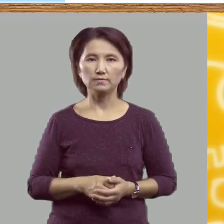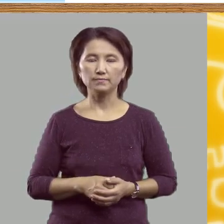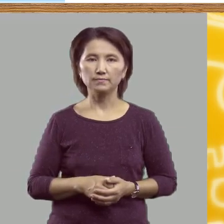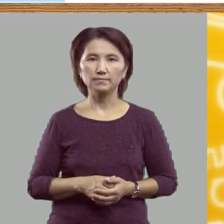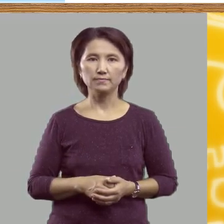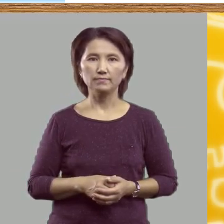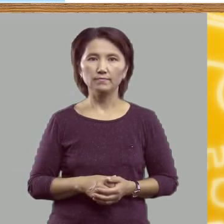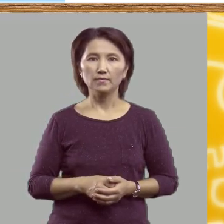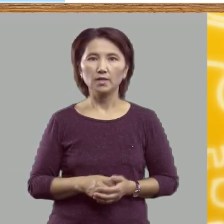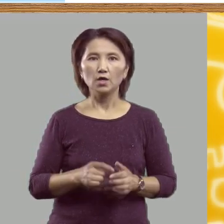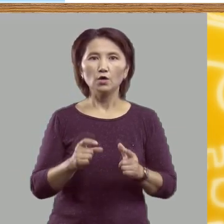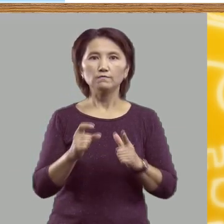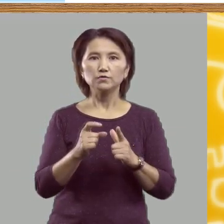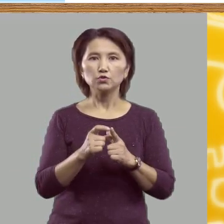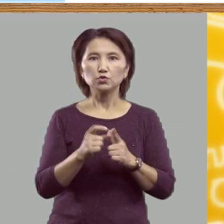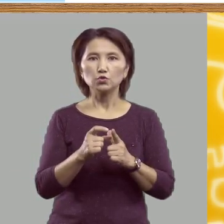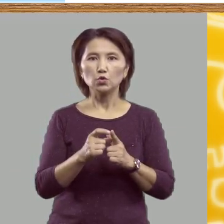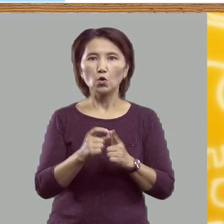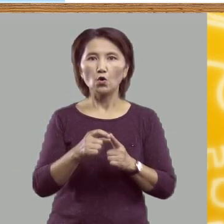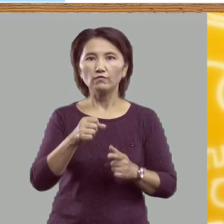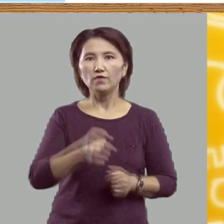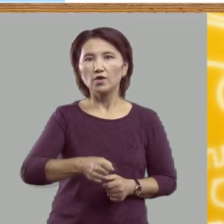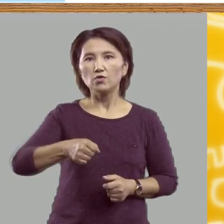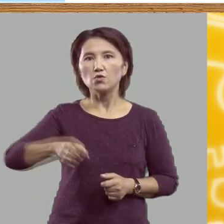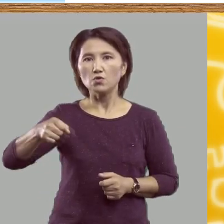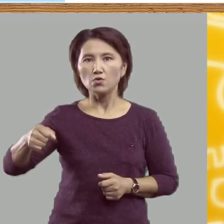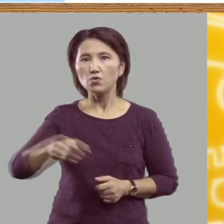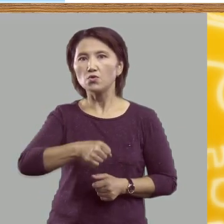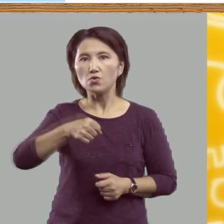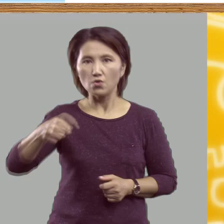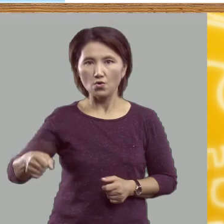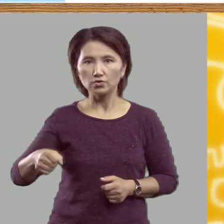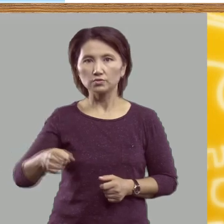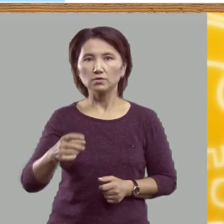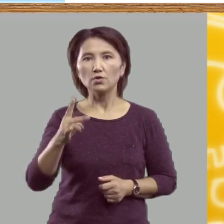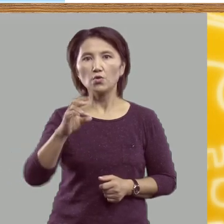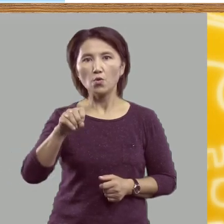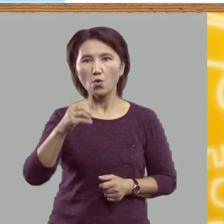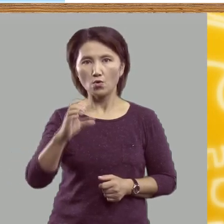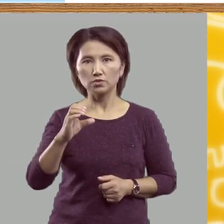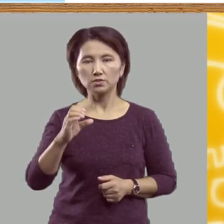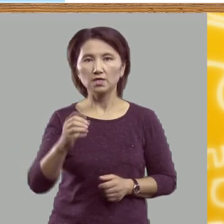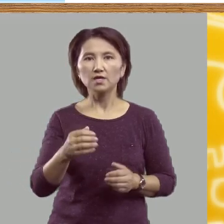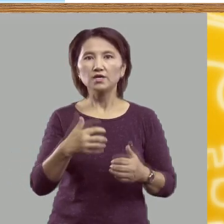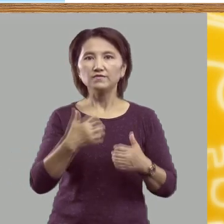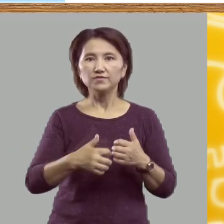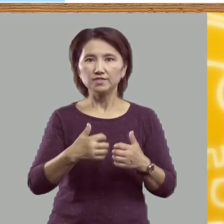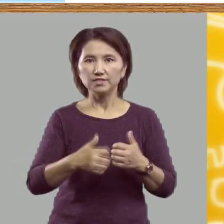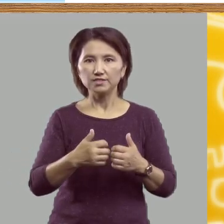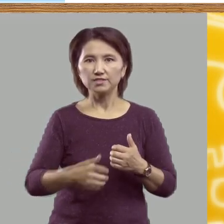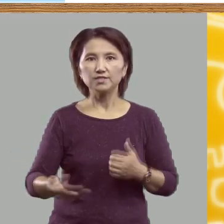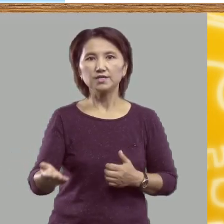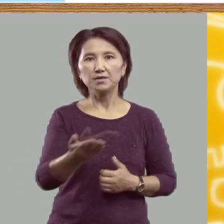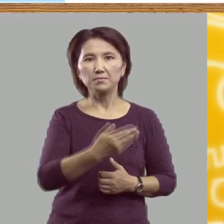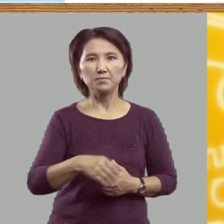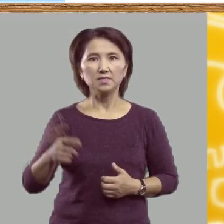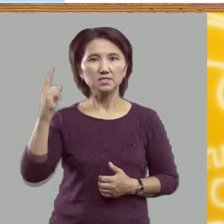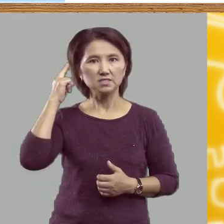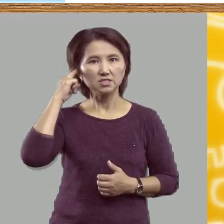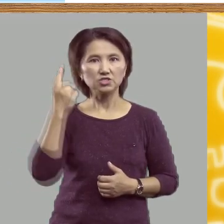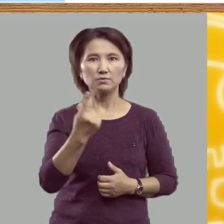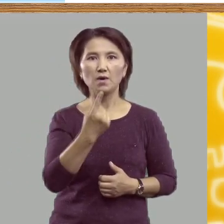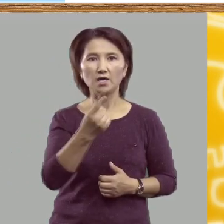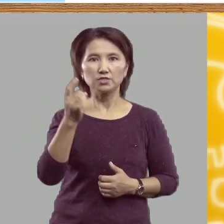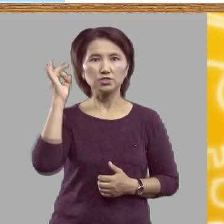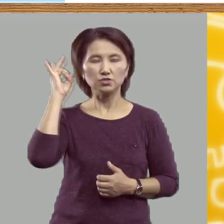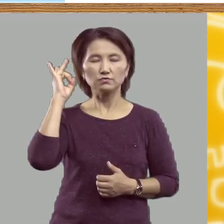В слове НЁС в середине мы слышим один звук О,